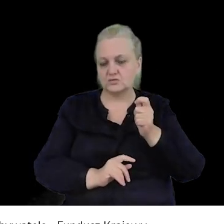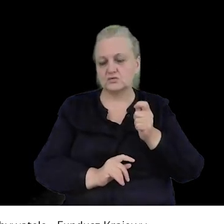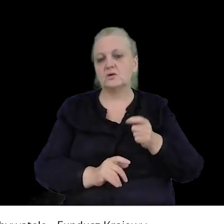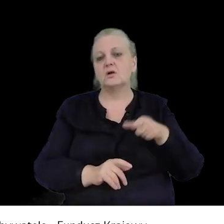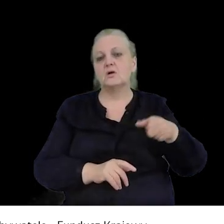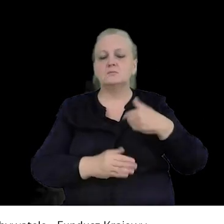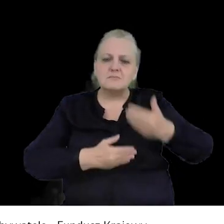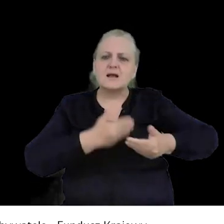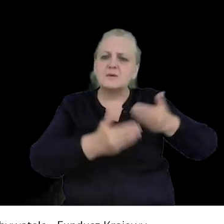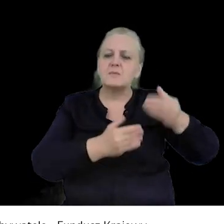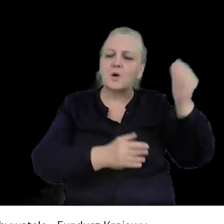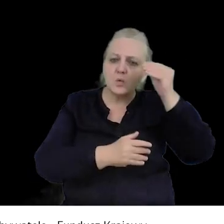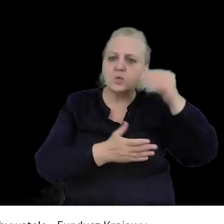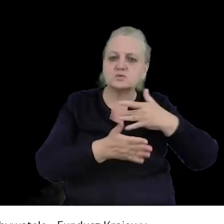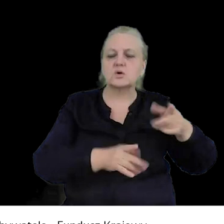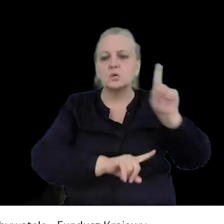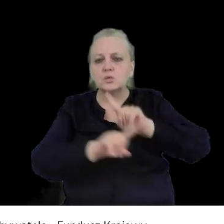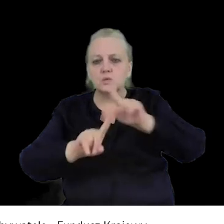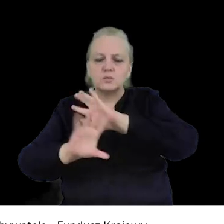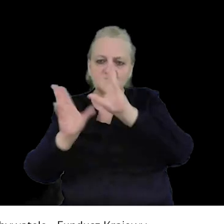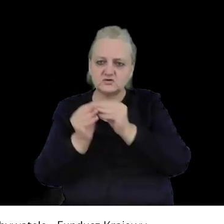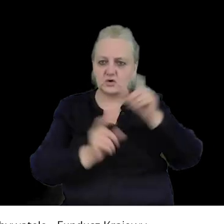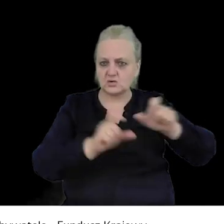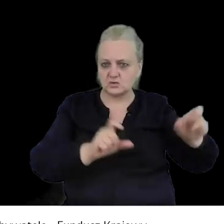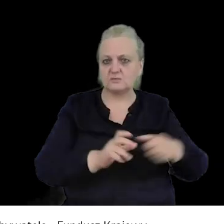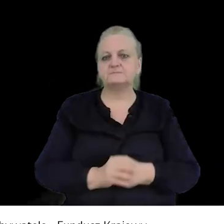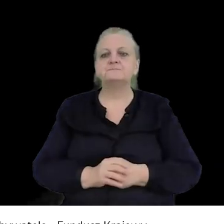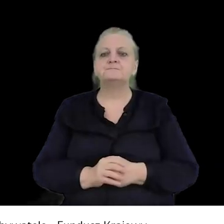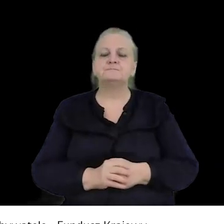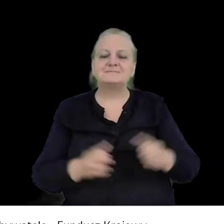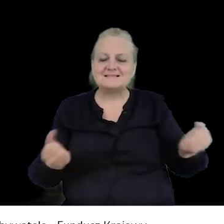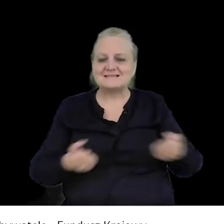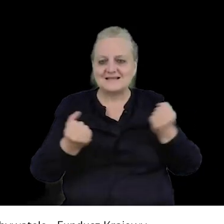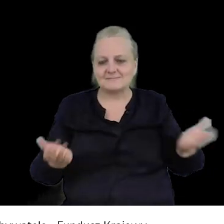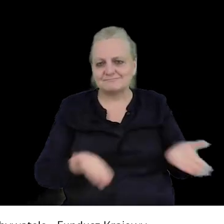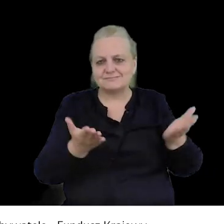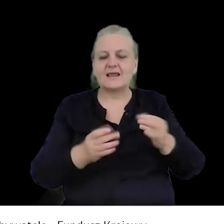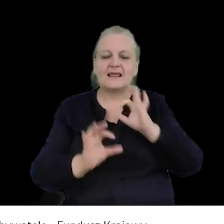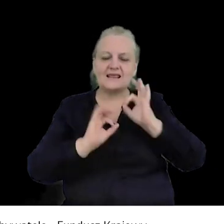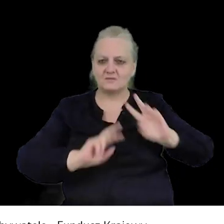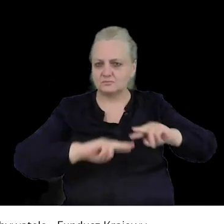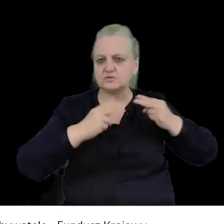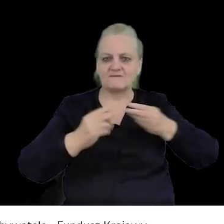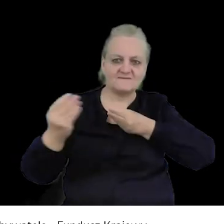wyjeżdżamy krok po kroku i tłumaczymy wszystko, które muszą wkolić jak najwięcej informacji.